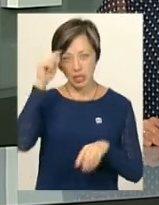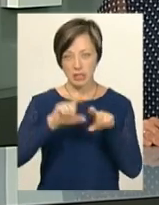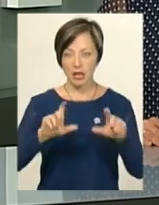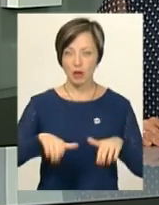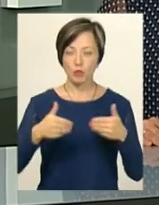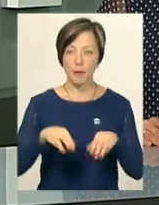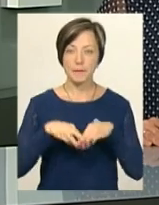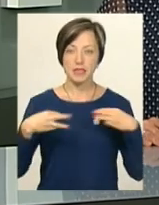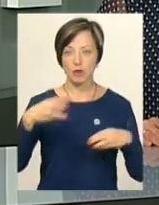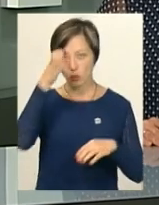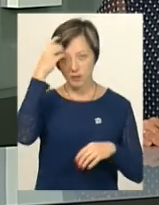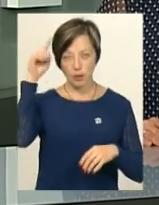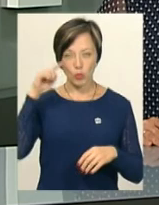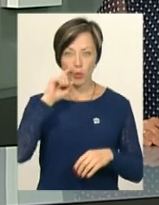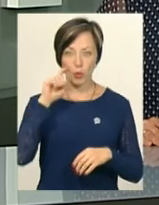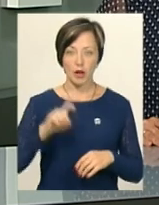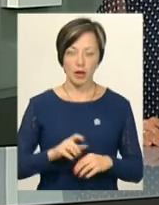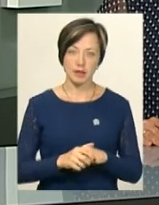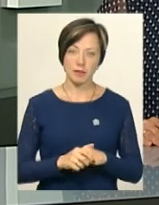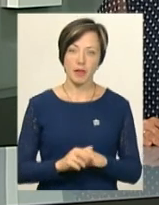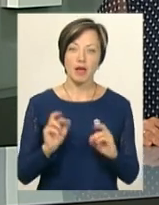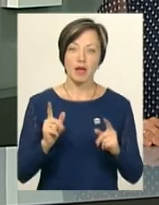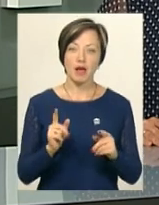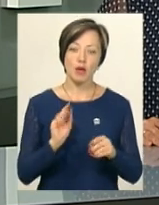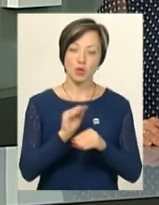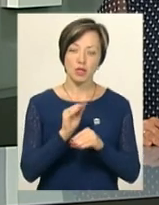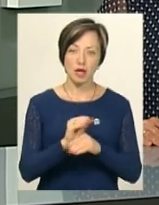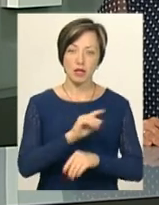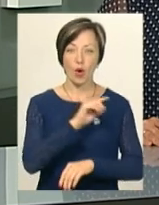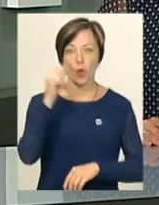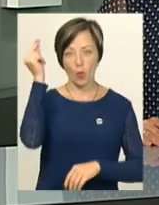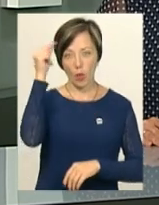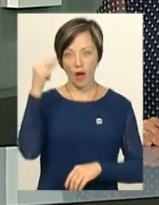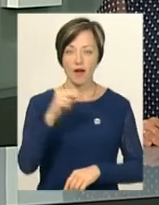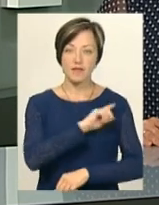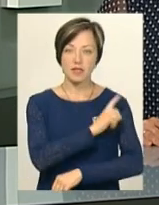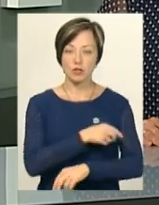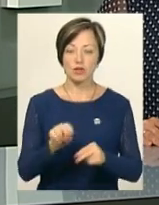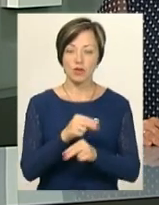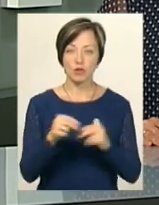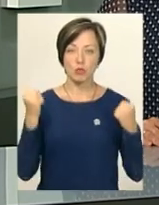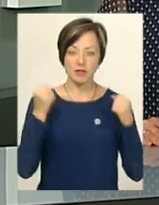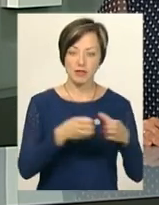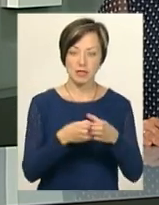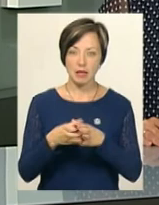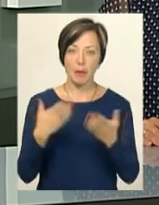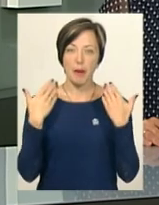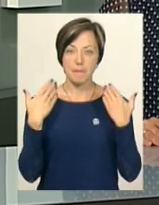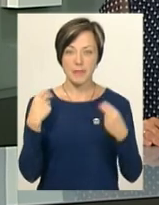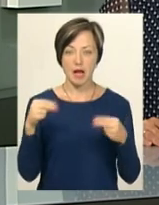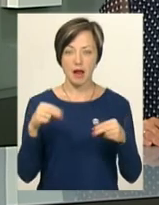рекомендує Міністерство освіти та науки України, як додатки на уроках фізичного виховання, у спортивних секціях та на перервах.